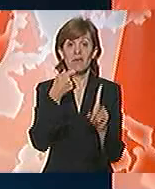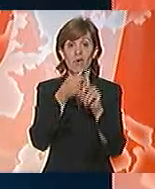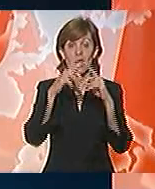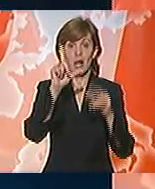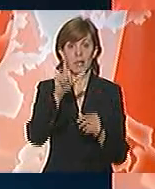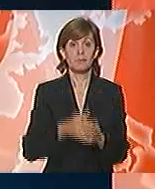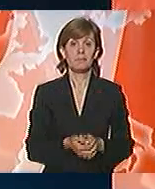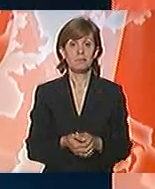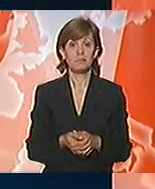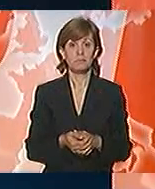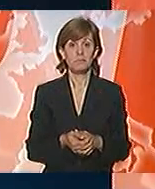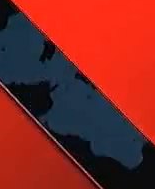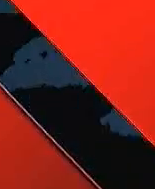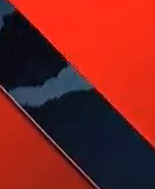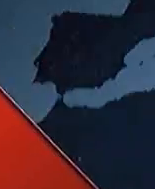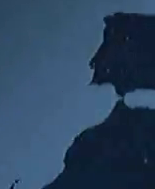infokanalu.